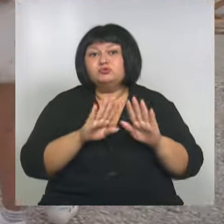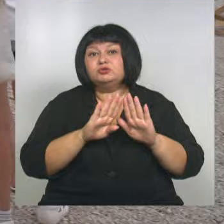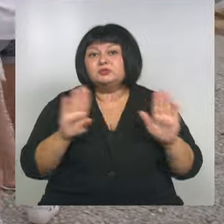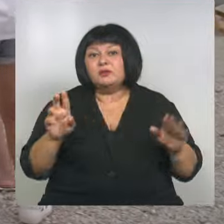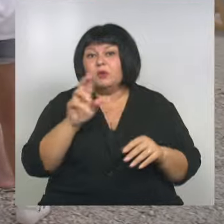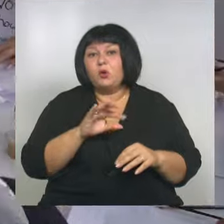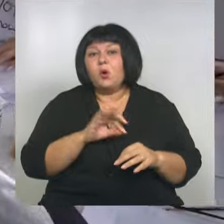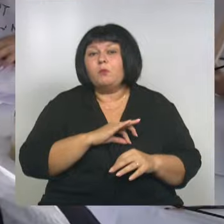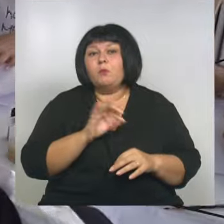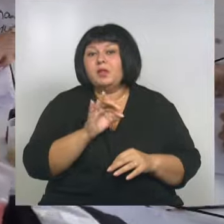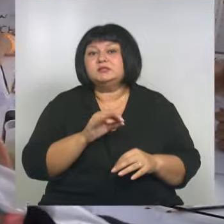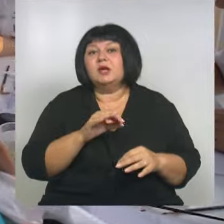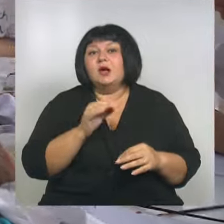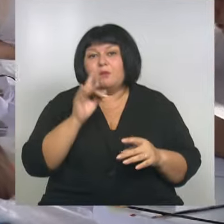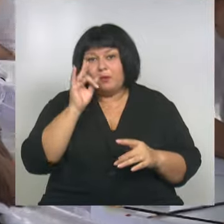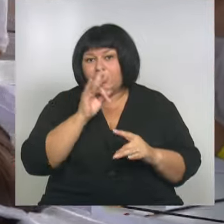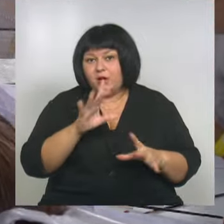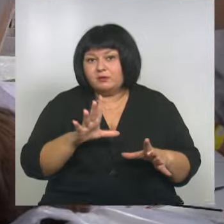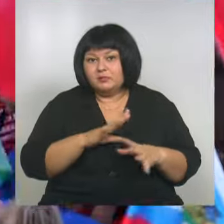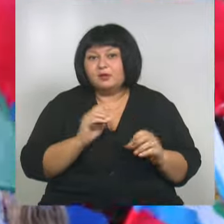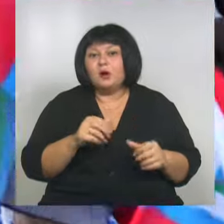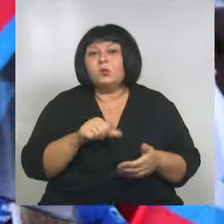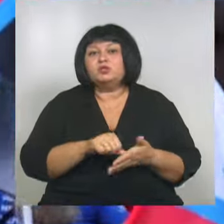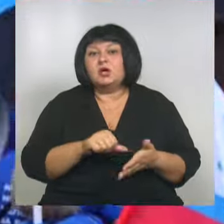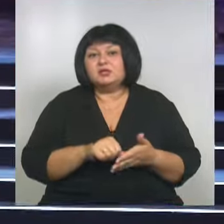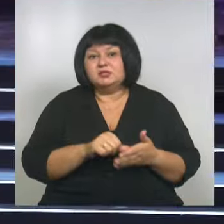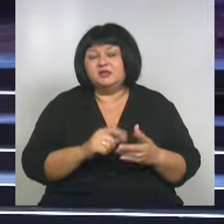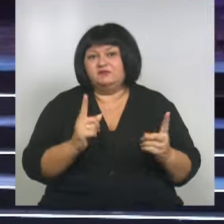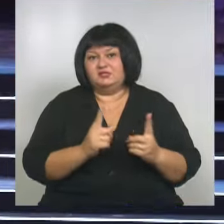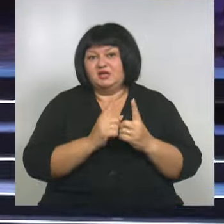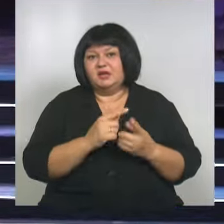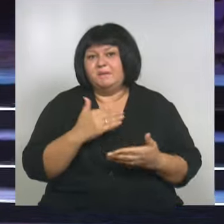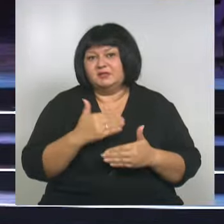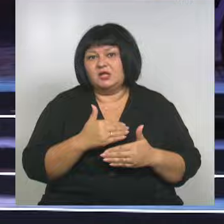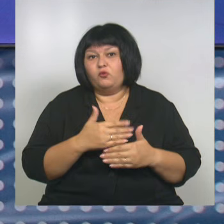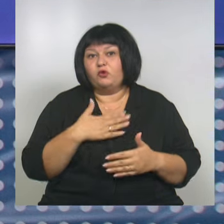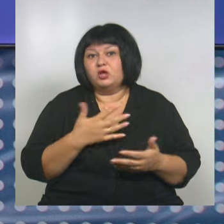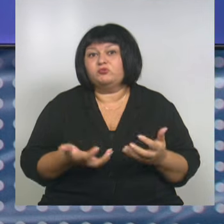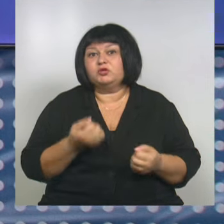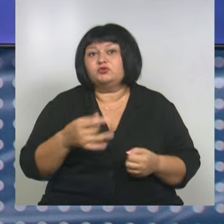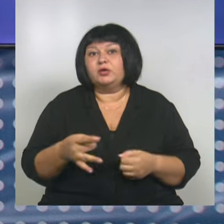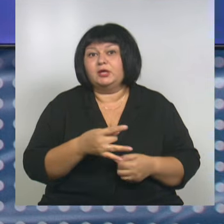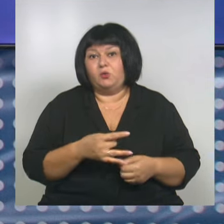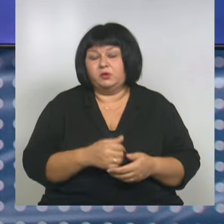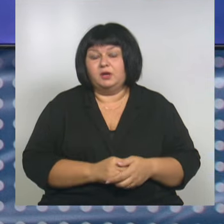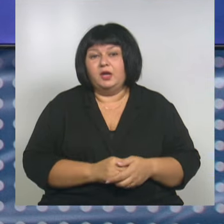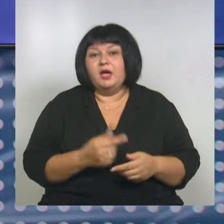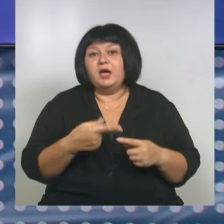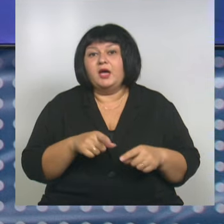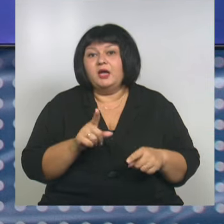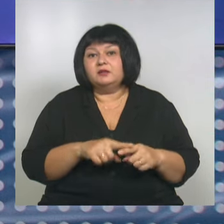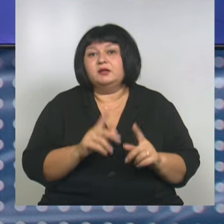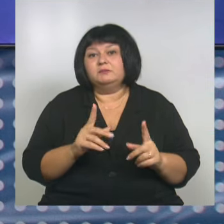области пользовался особой популярностью и как участники встретили постановку в поддержку нашего региона. И это лишь